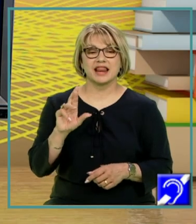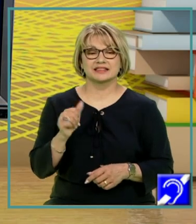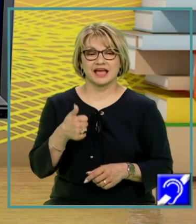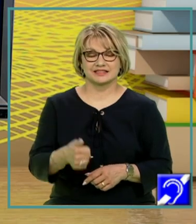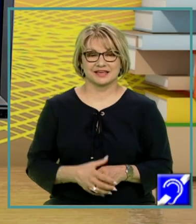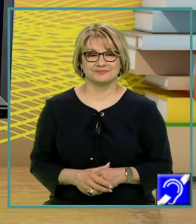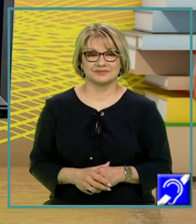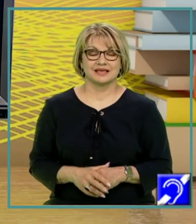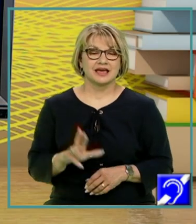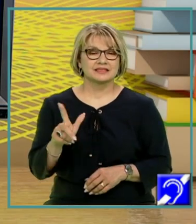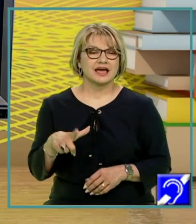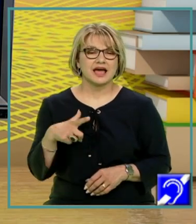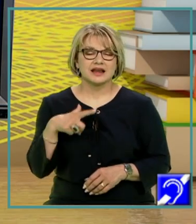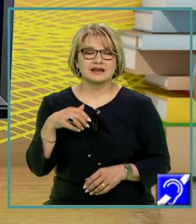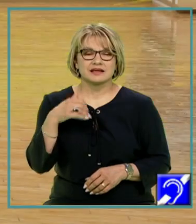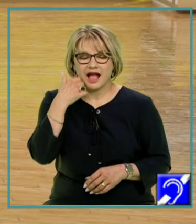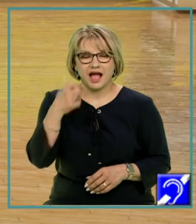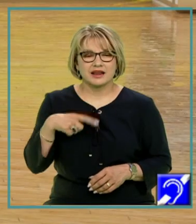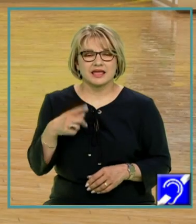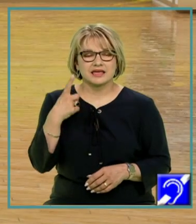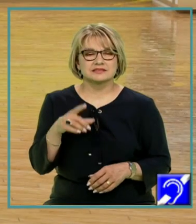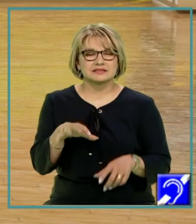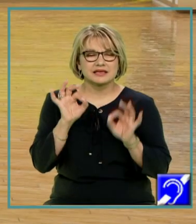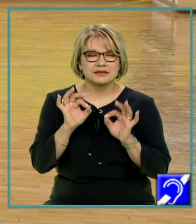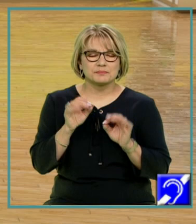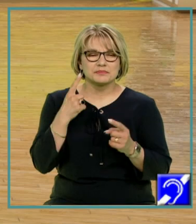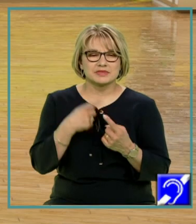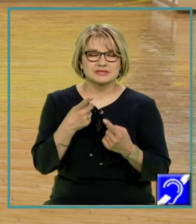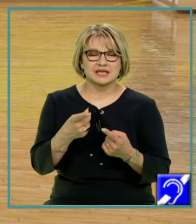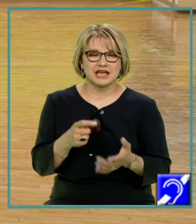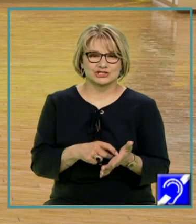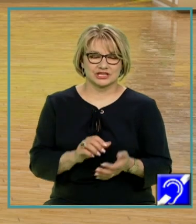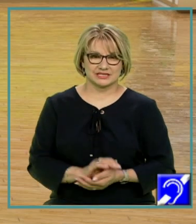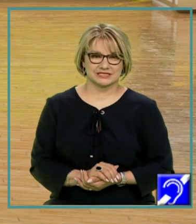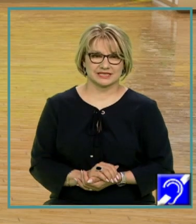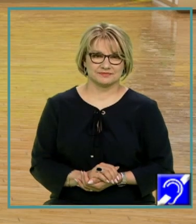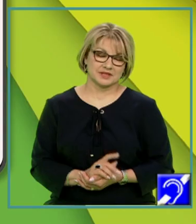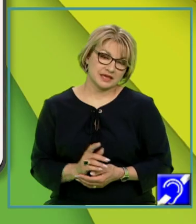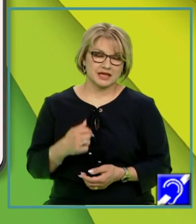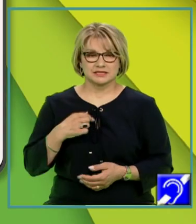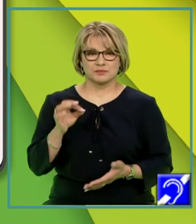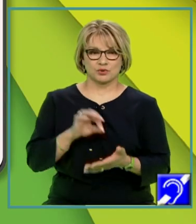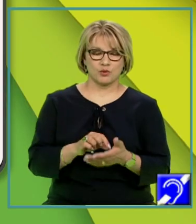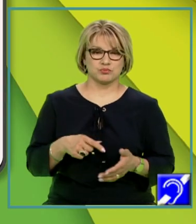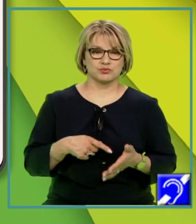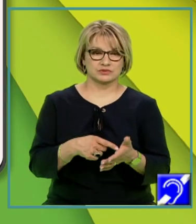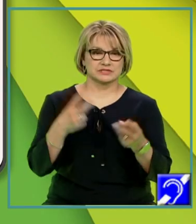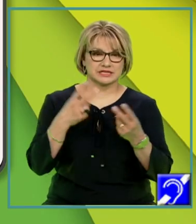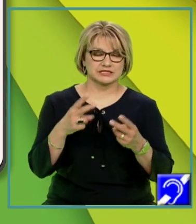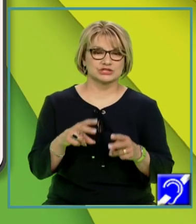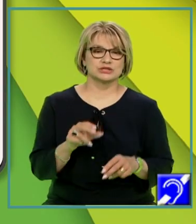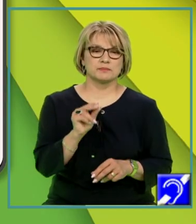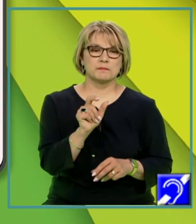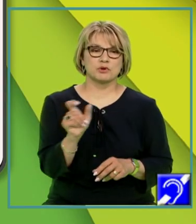este miza acestei cerințe. Vă propun să înțelegem propozițiile ca fiind